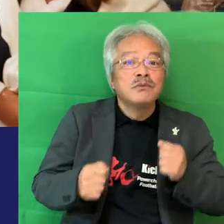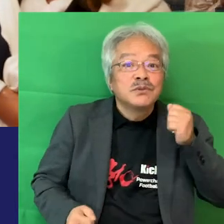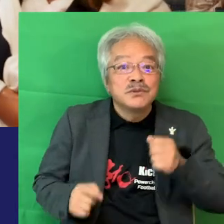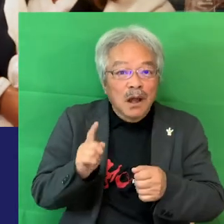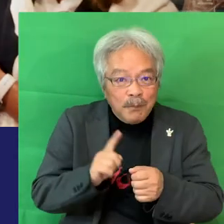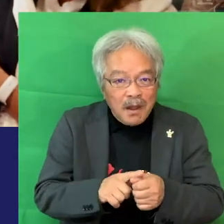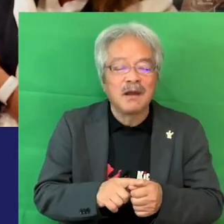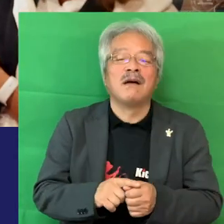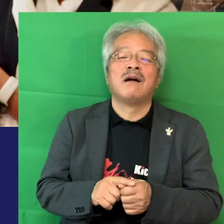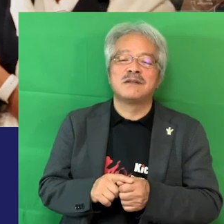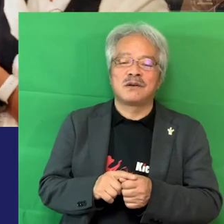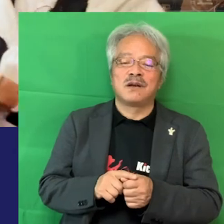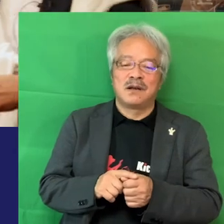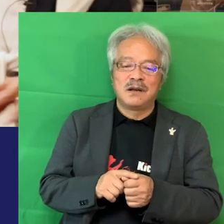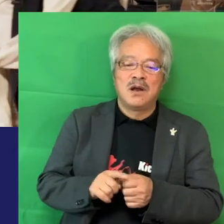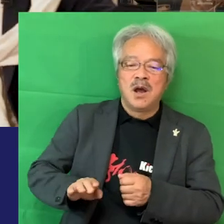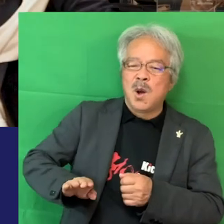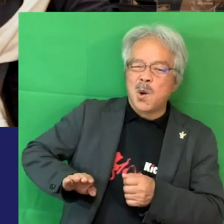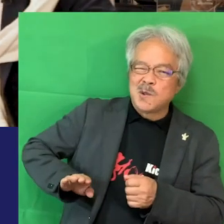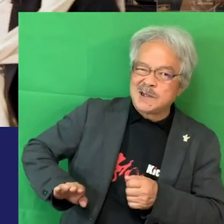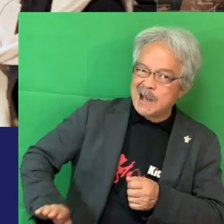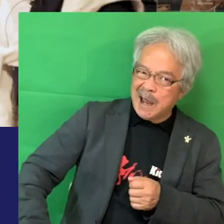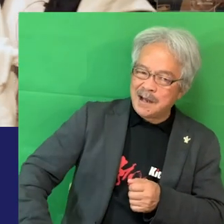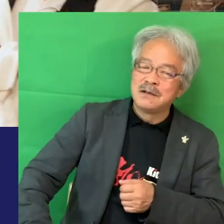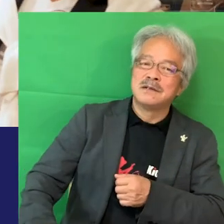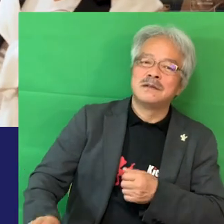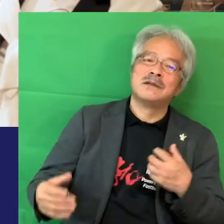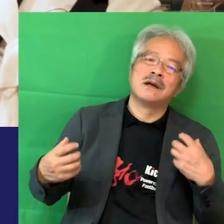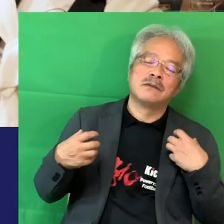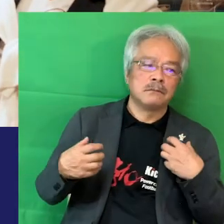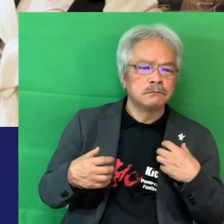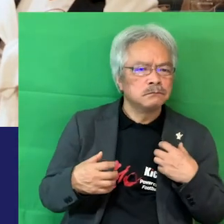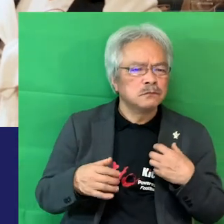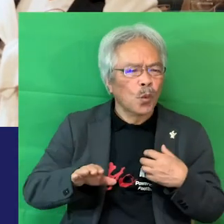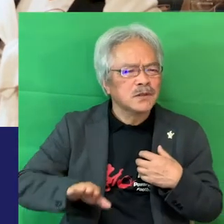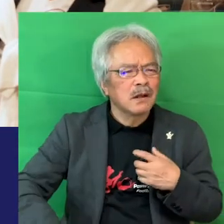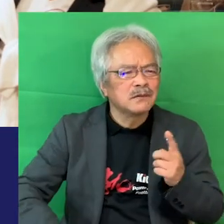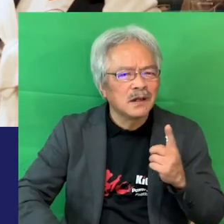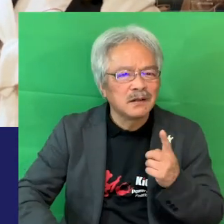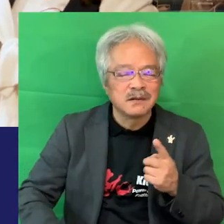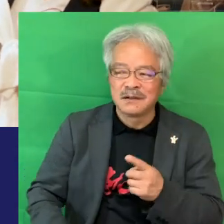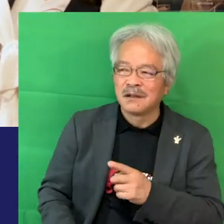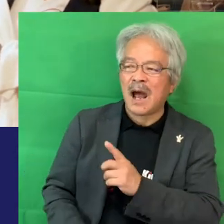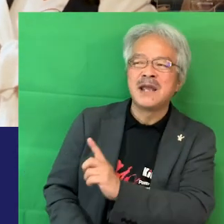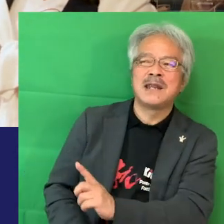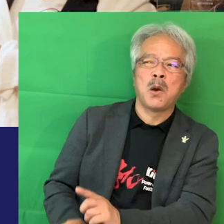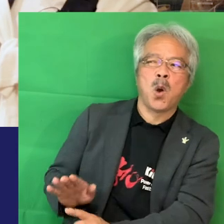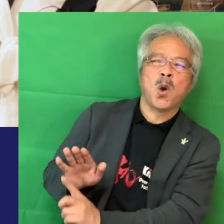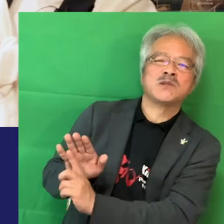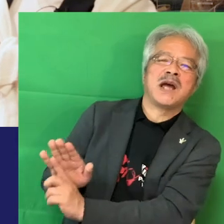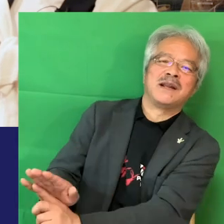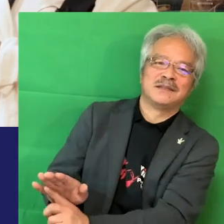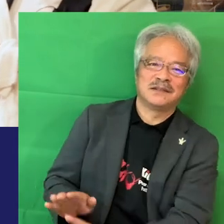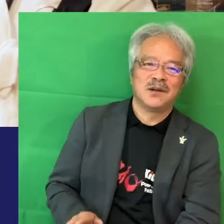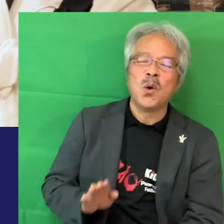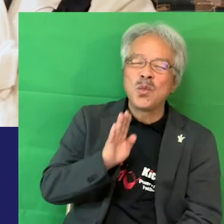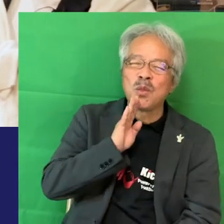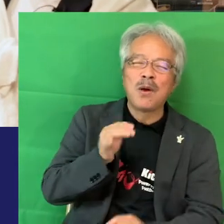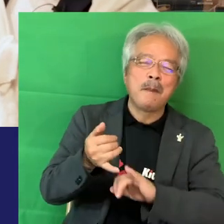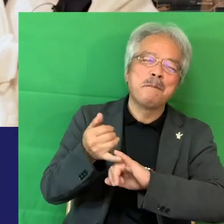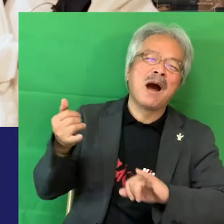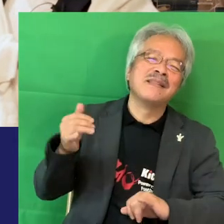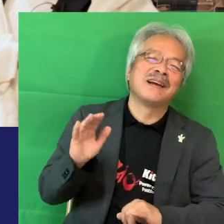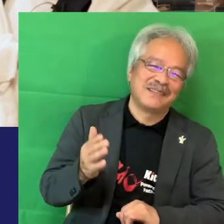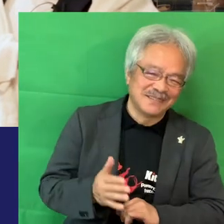走る?抑える役目はすごく強いかなだから抑えるって何を?人?手をなんかこう言っててファールなんだけどファールの話なんだ